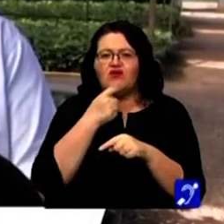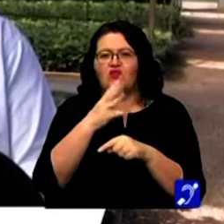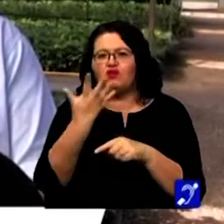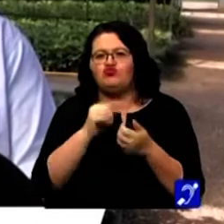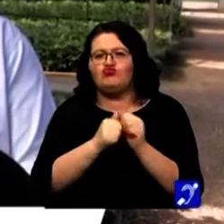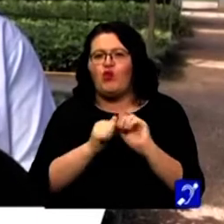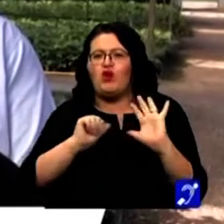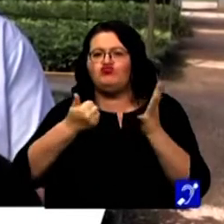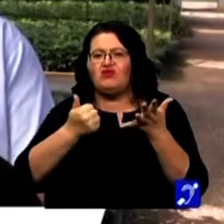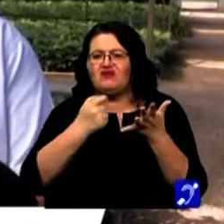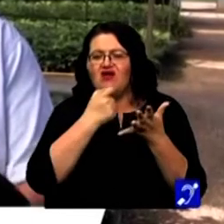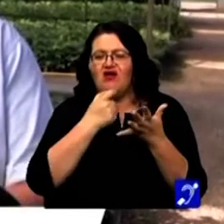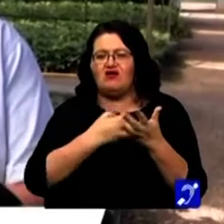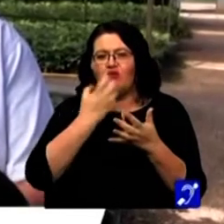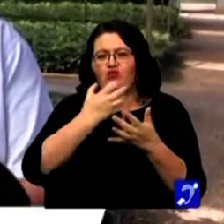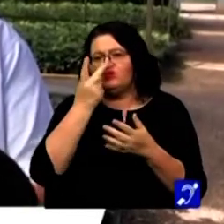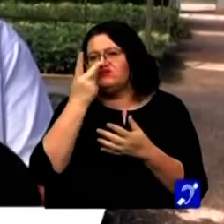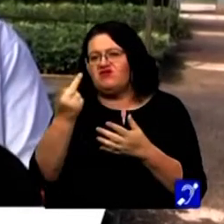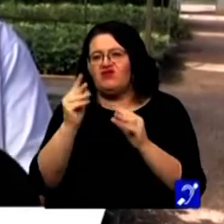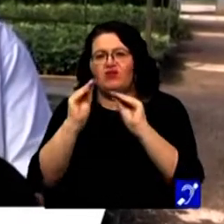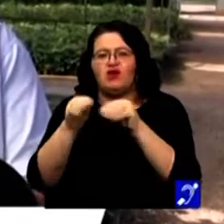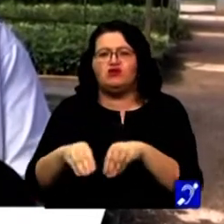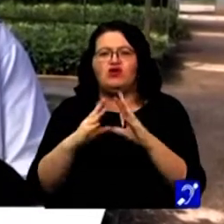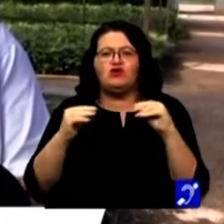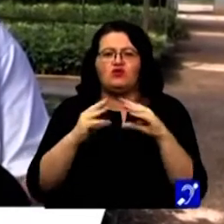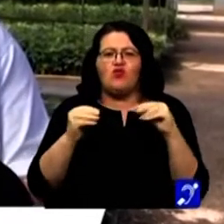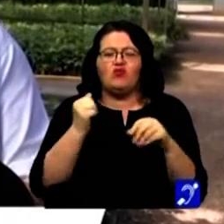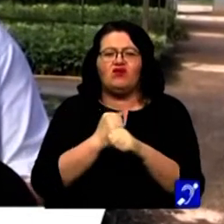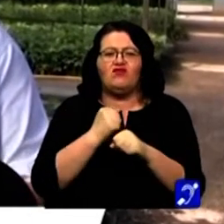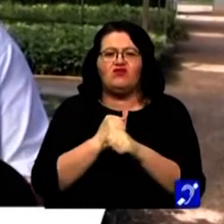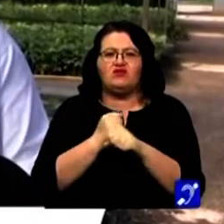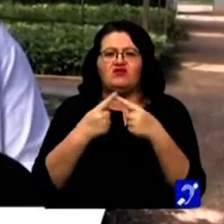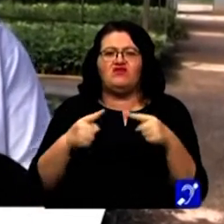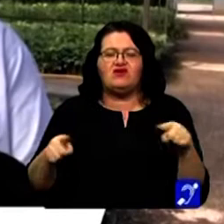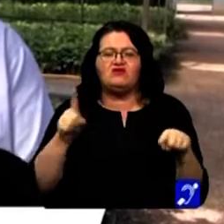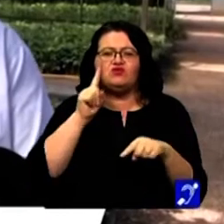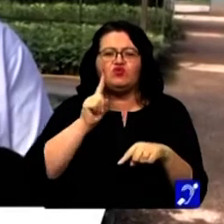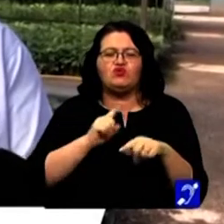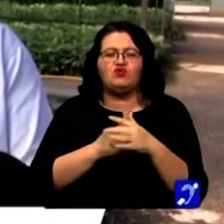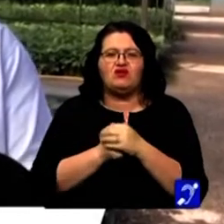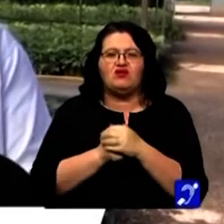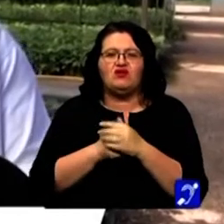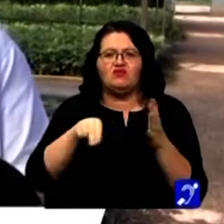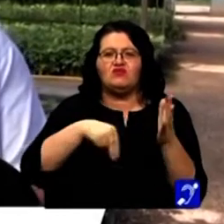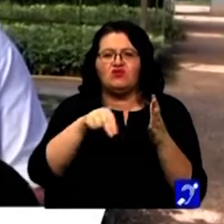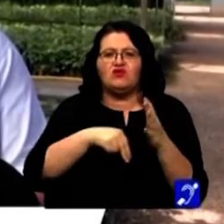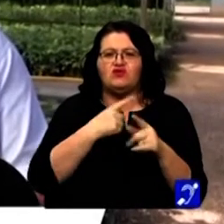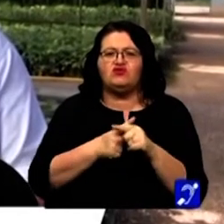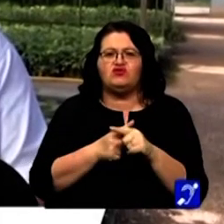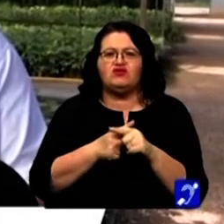producție, dar românii și-au diversificat gusturile culinare și atunci cred că va fi